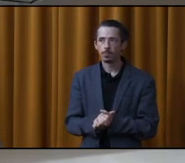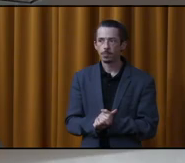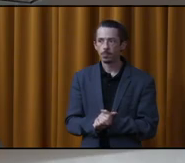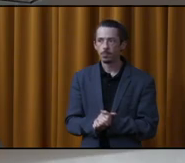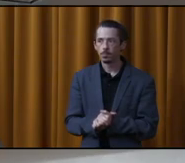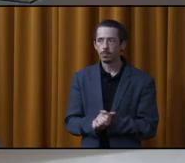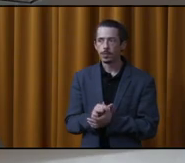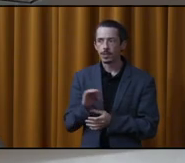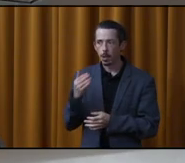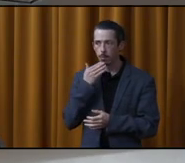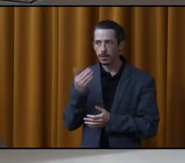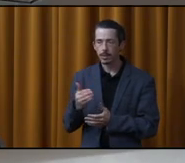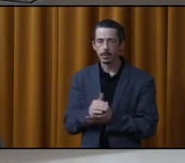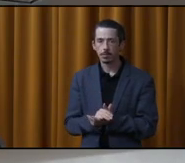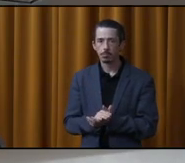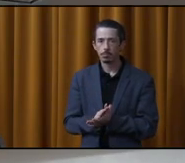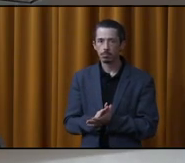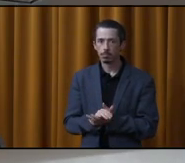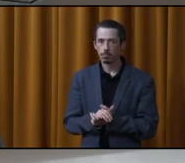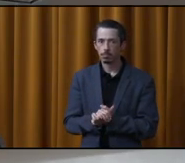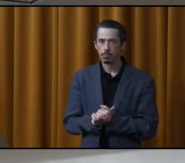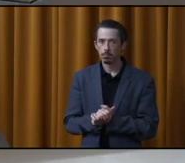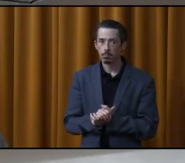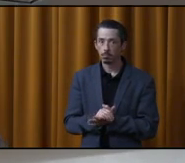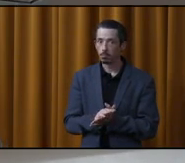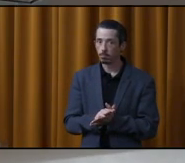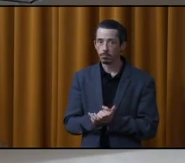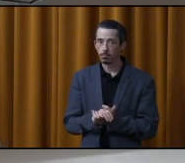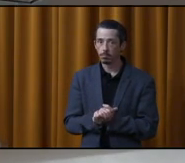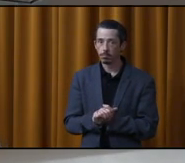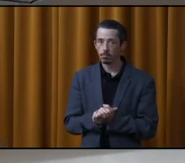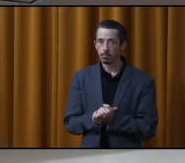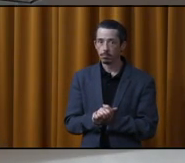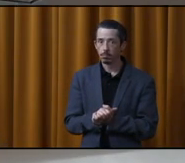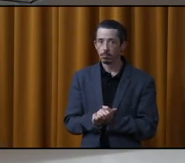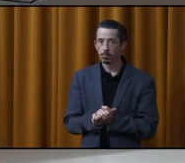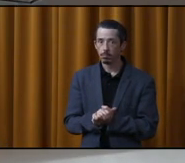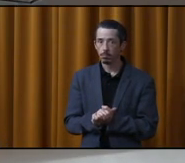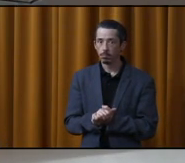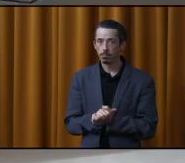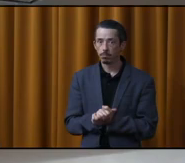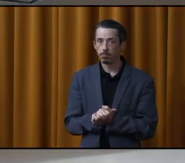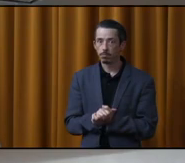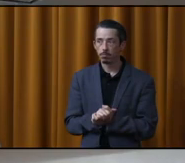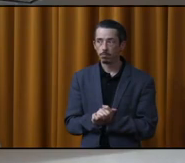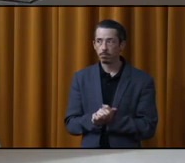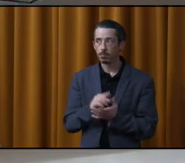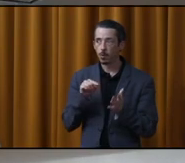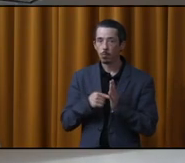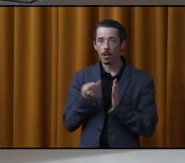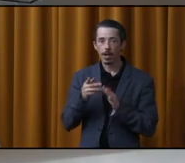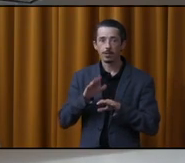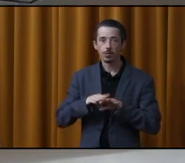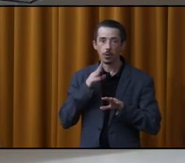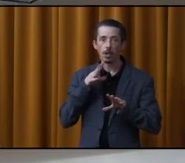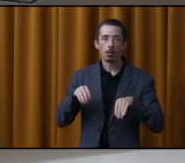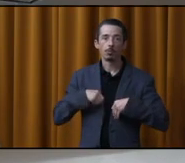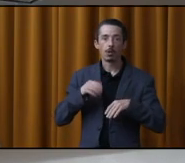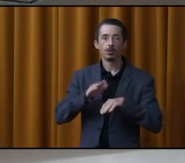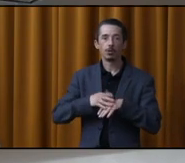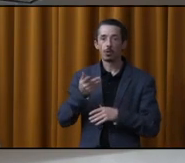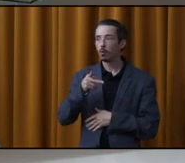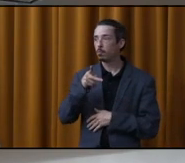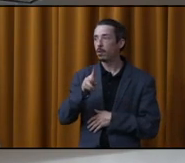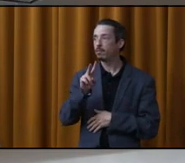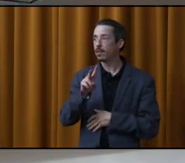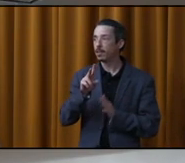Excellent. Merci beaucoup. Donc, ceci met fin à la période de questions. tombe au point 4, l'adoption du procès-verbal. Alors, il serait